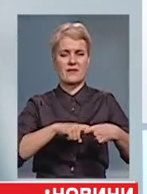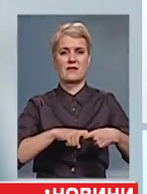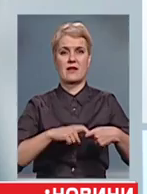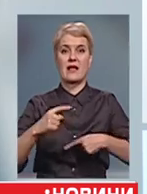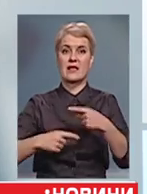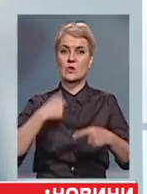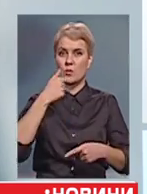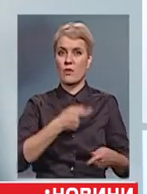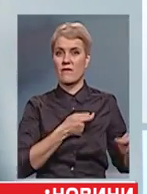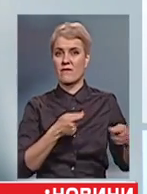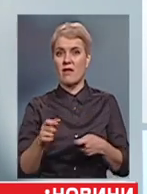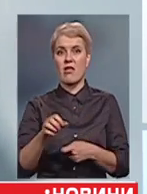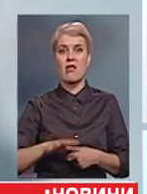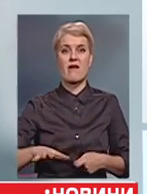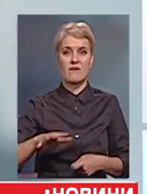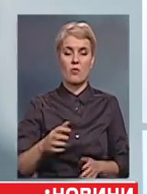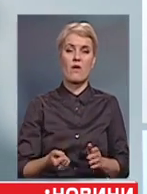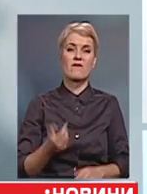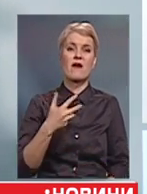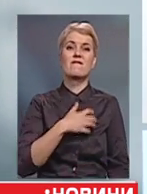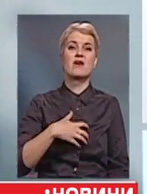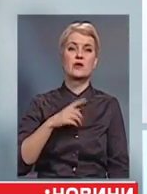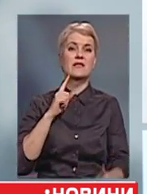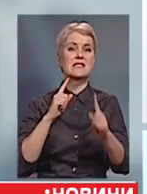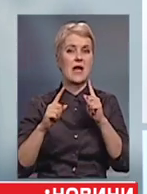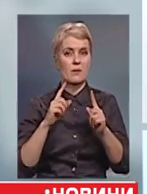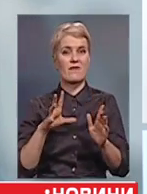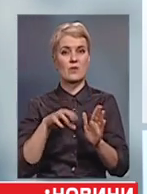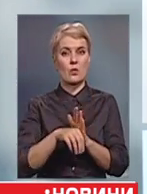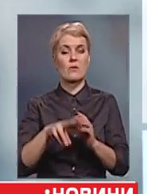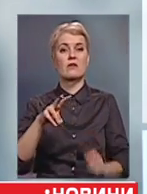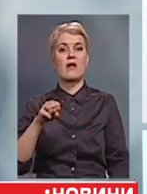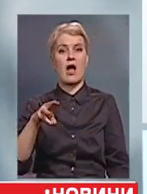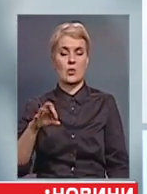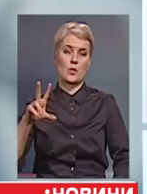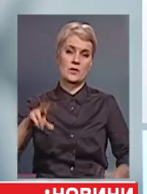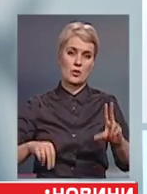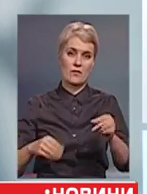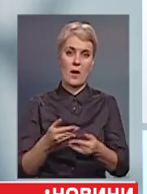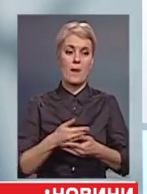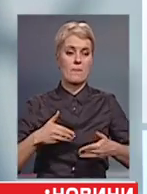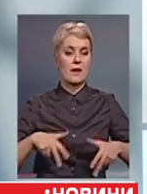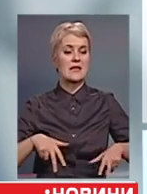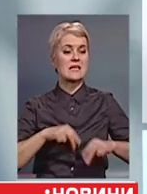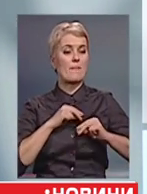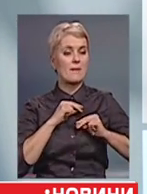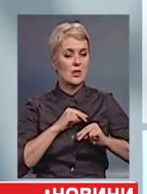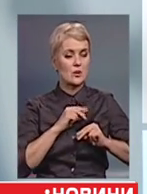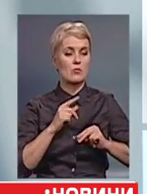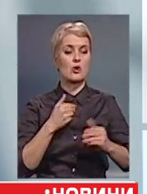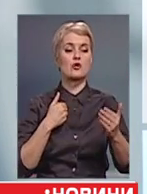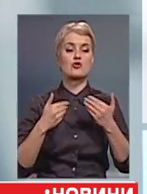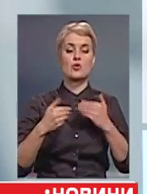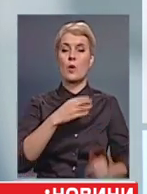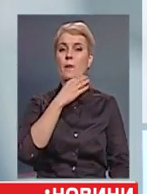року він має відвідати Європу у рамках кількох важливих самітів, в тому числі і НАТО. Сподіваюся, що ми спрацюємося з ним щодо